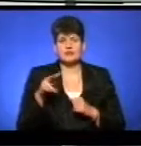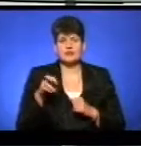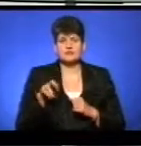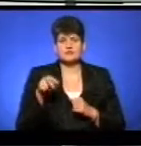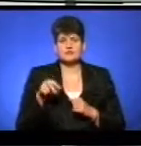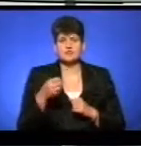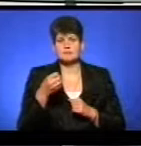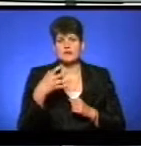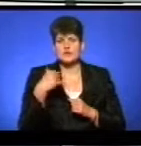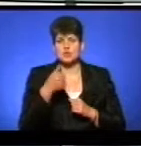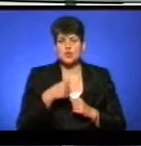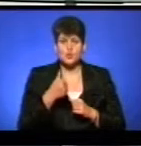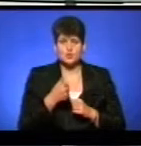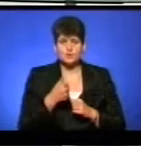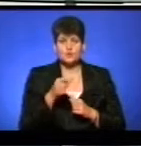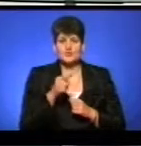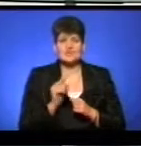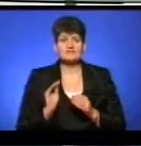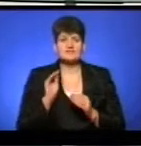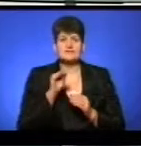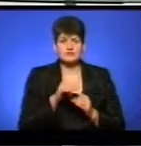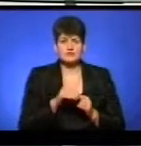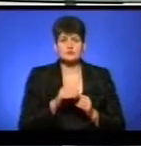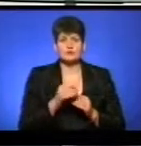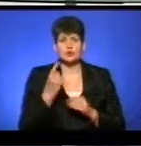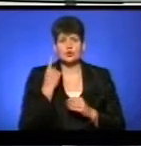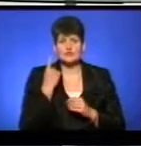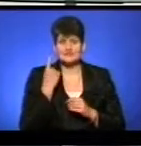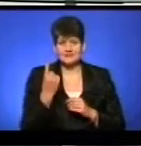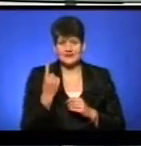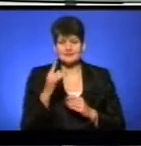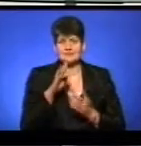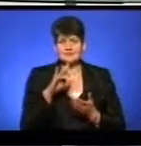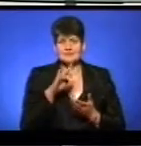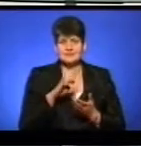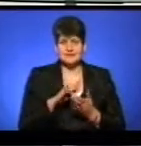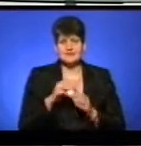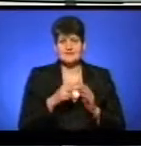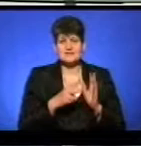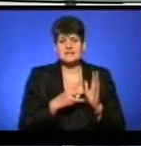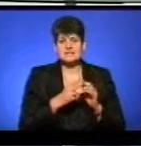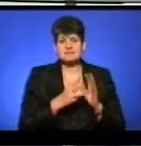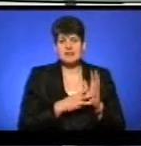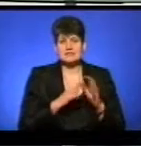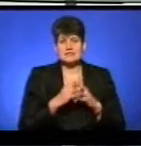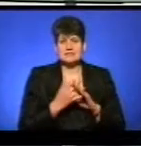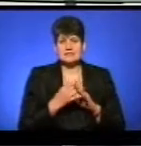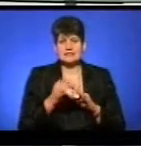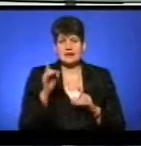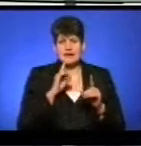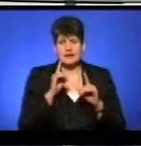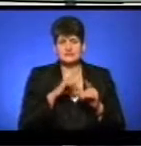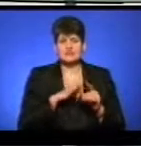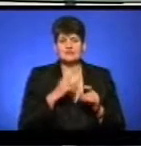2015 року. До її складу увійшли один адміністративний центр, 18 сільських рад, до яких належали 36